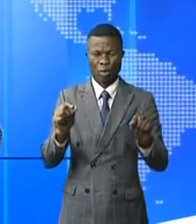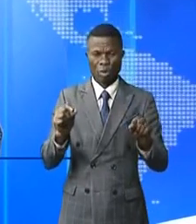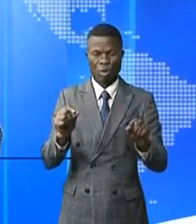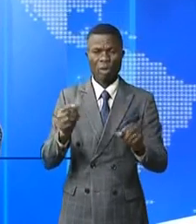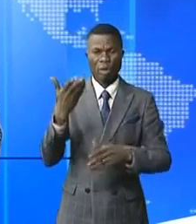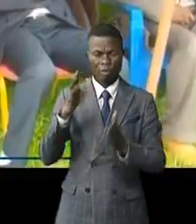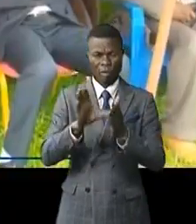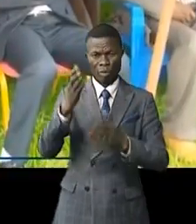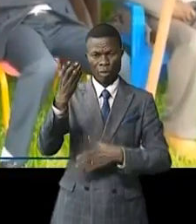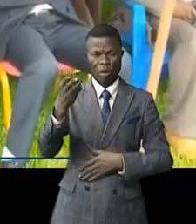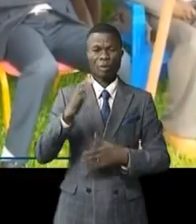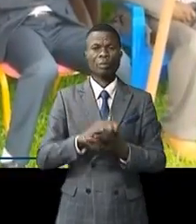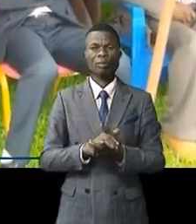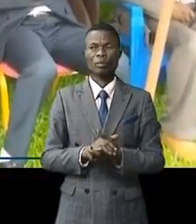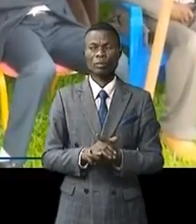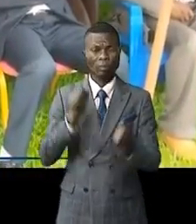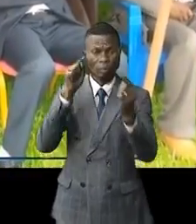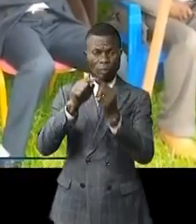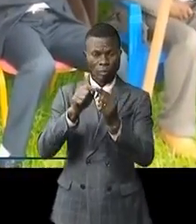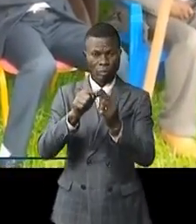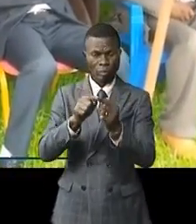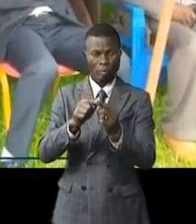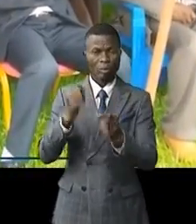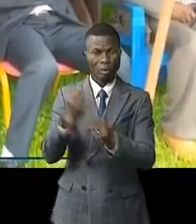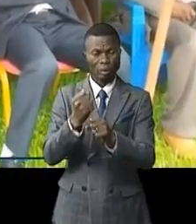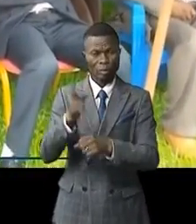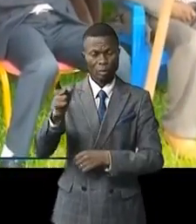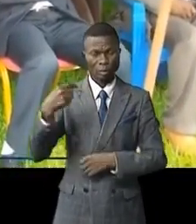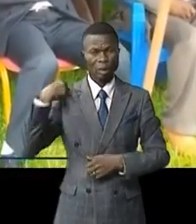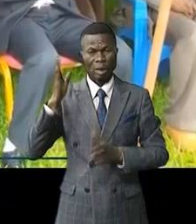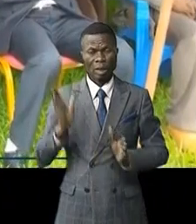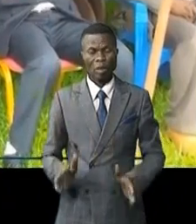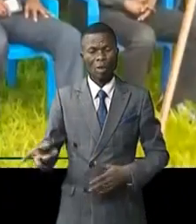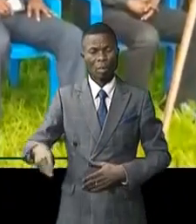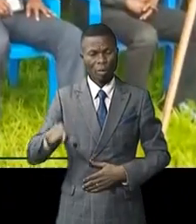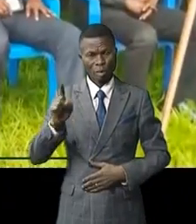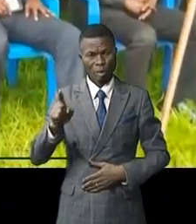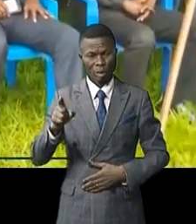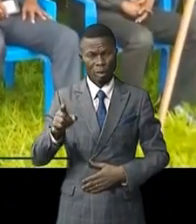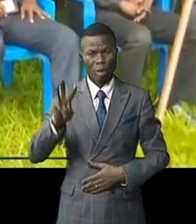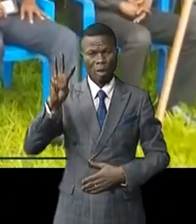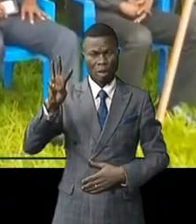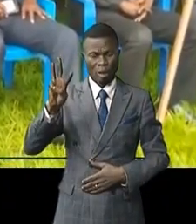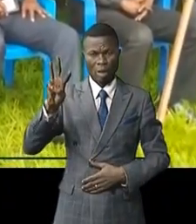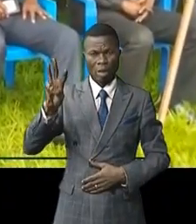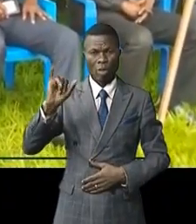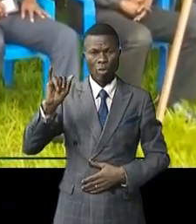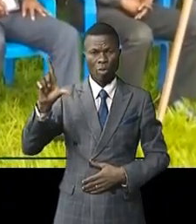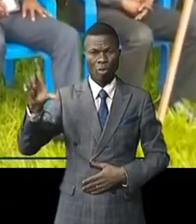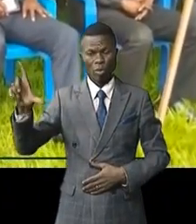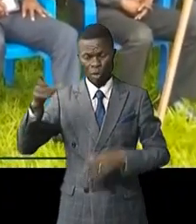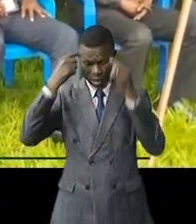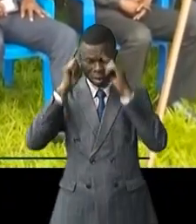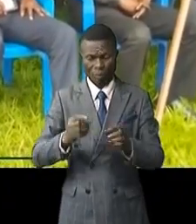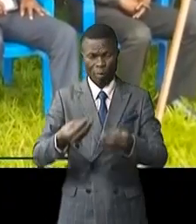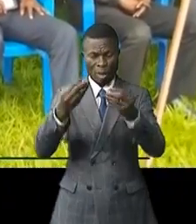primaire. Conformément à l'objectif de sa gouvernance, le gouverneur des provinces Willy Itundal-Hassang est déterminé à garantir